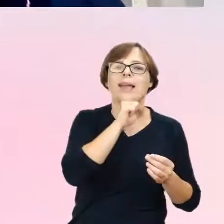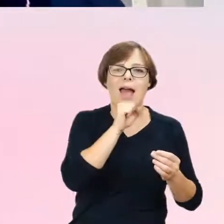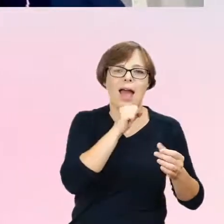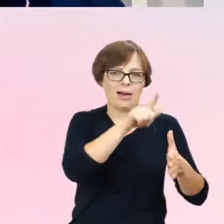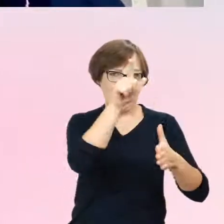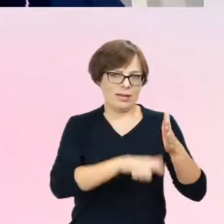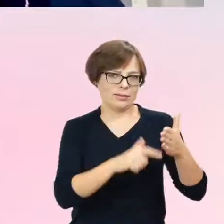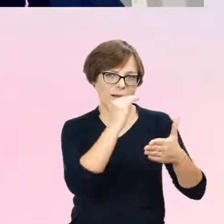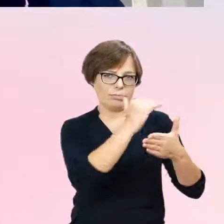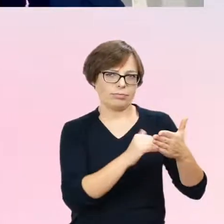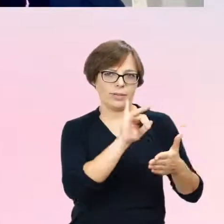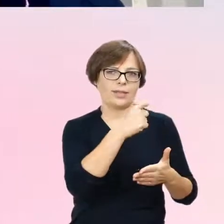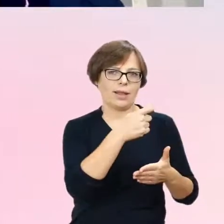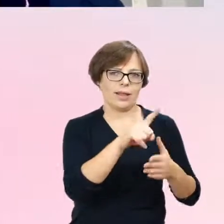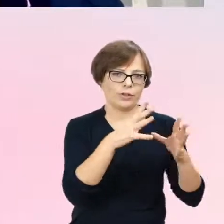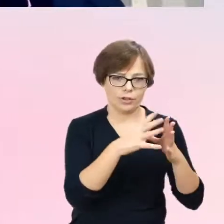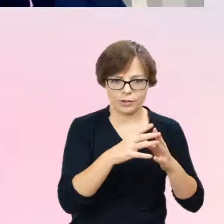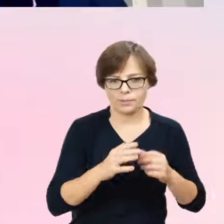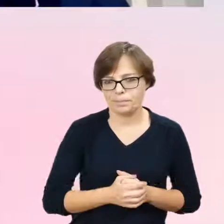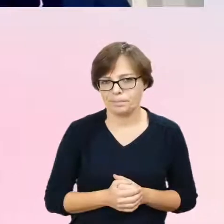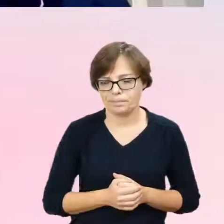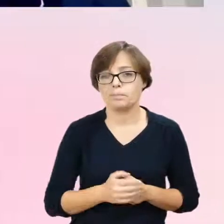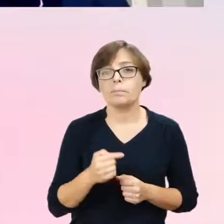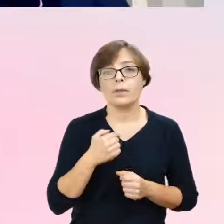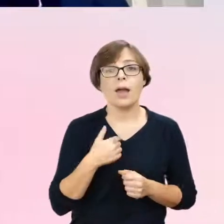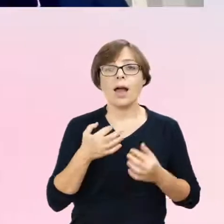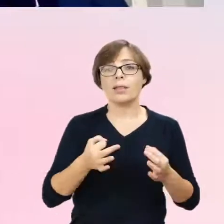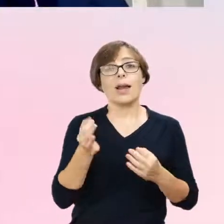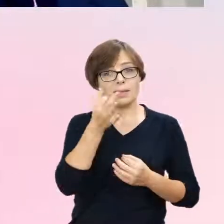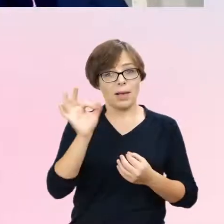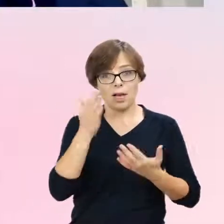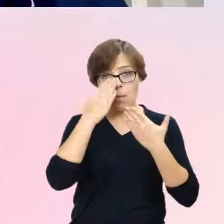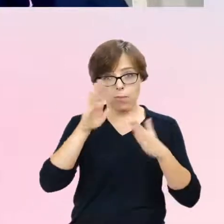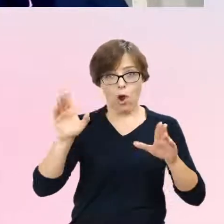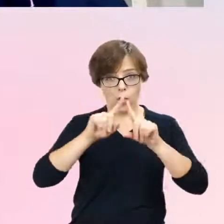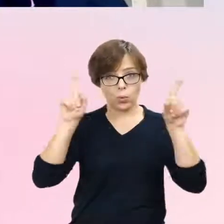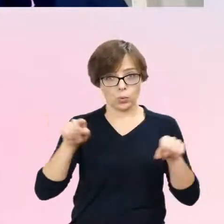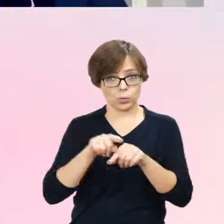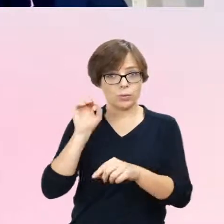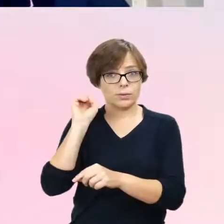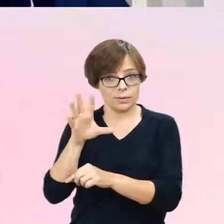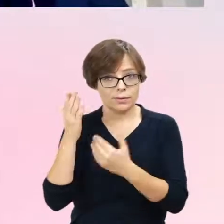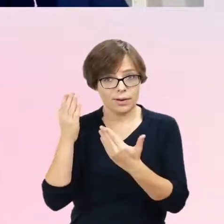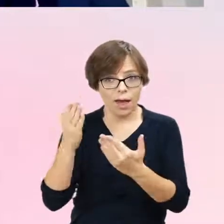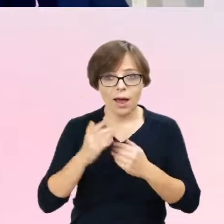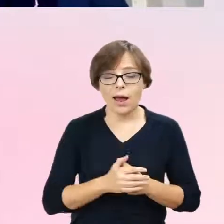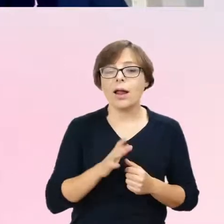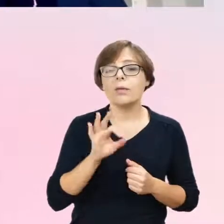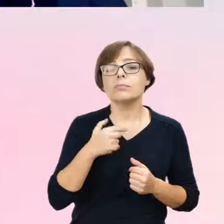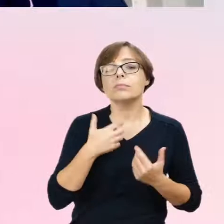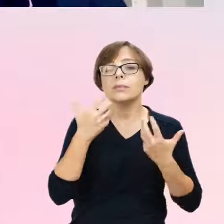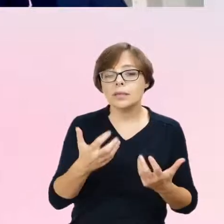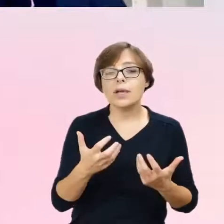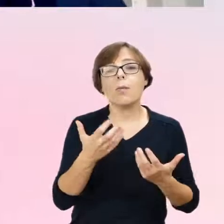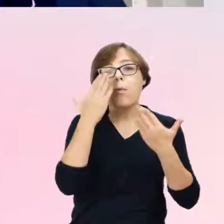tak, czy jakby ja celowo pokazuję tę planszę, żeby pokazać gdzie, o czym myśleliśmy